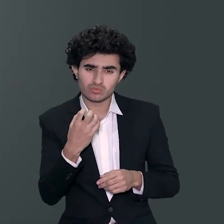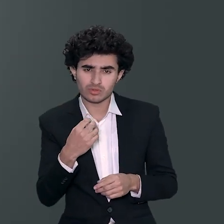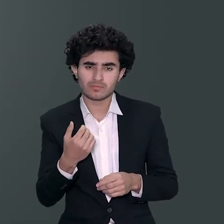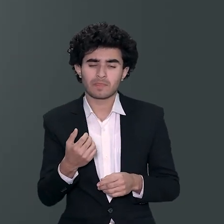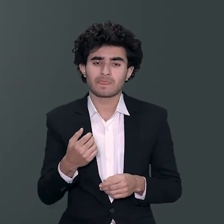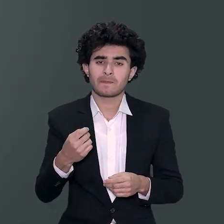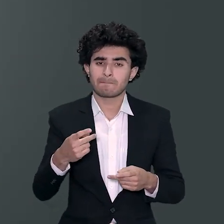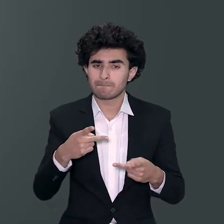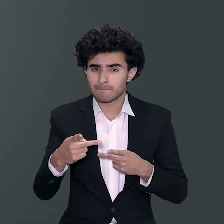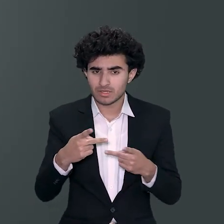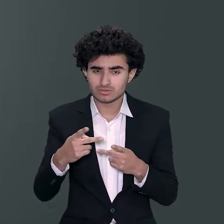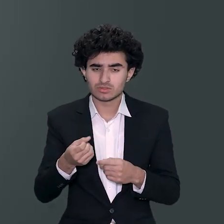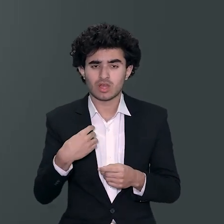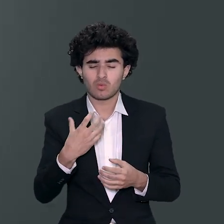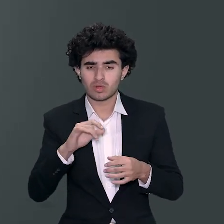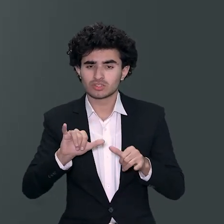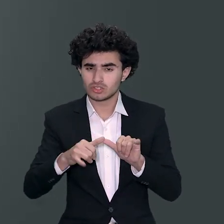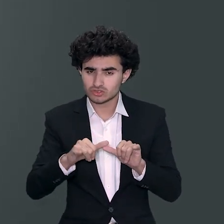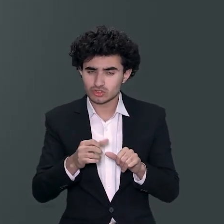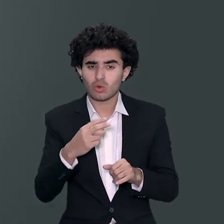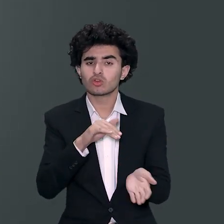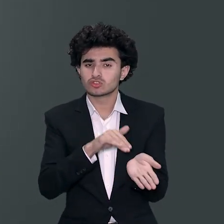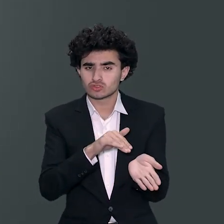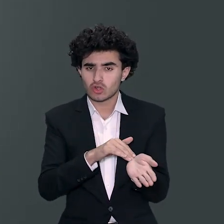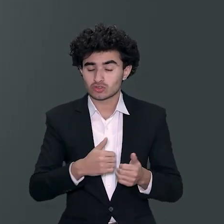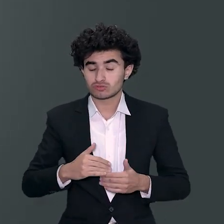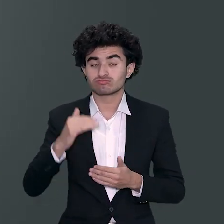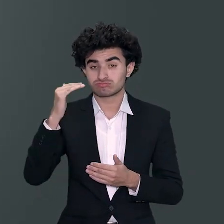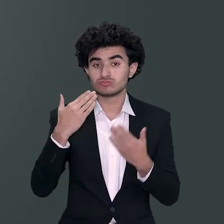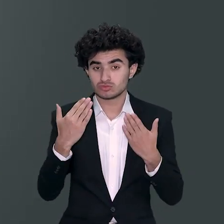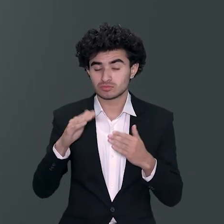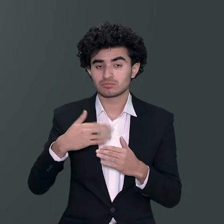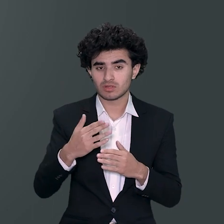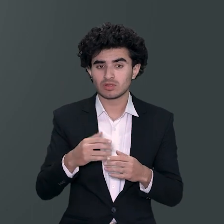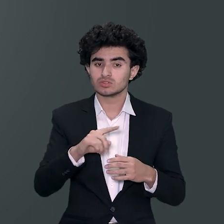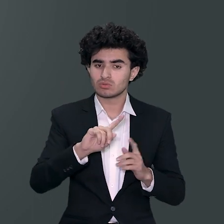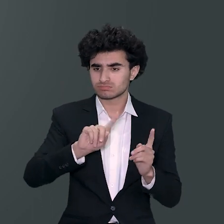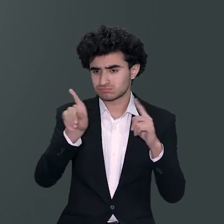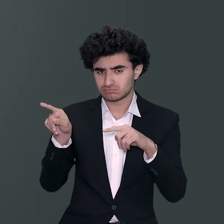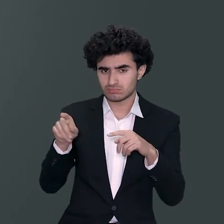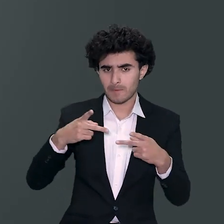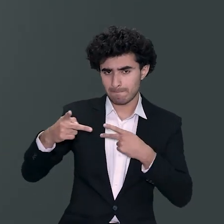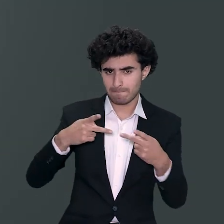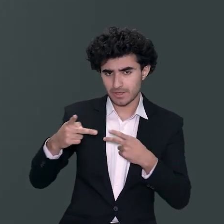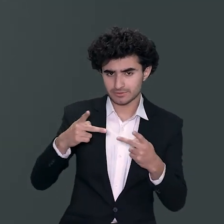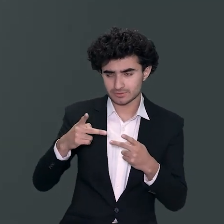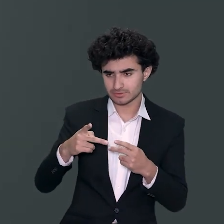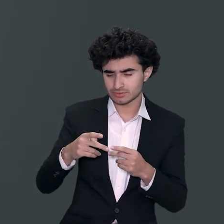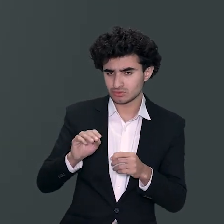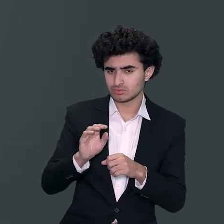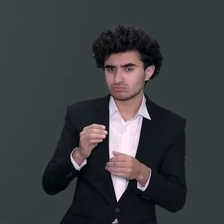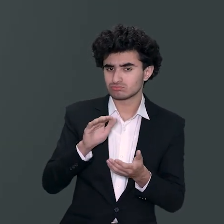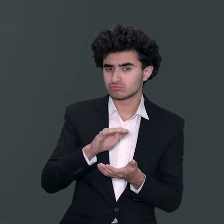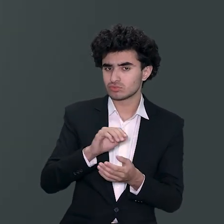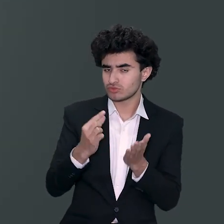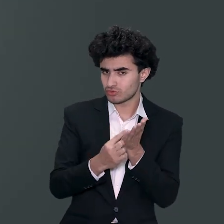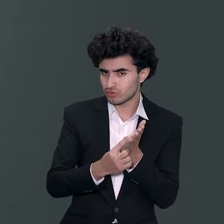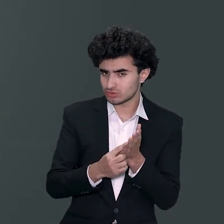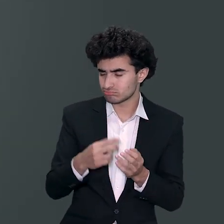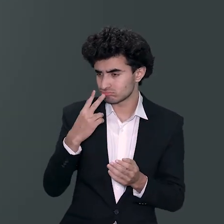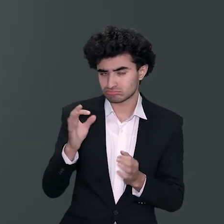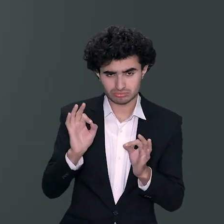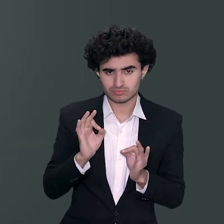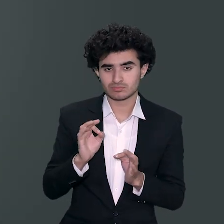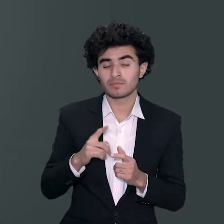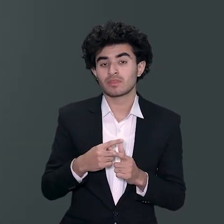ڈاکٹر بننا ہوتا ہے یا انجینئر بننا ہوتا ہے اس بچے کو جب بزنس کی یونیورسٹی کا introduction ملا اور کیونکہ وہ کیوری حصہ وہ وہاں پہ گیا اب اس کی